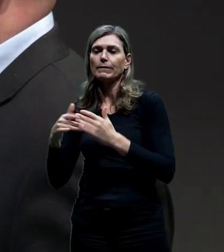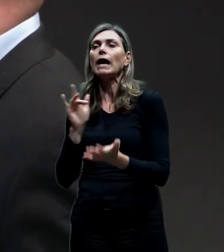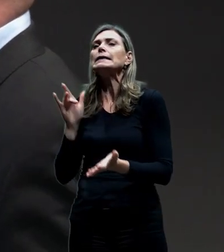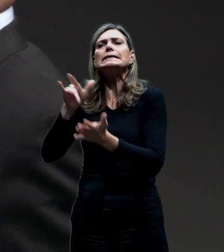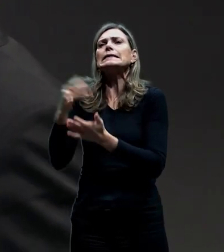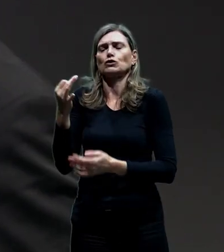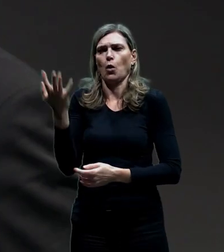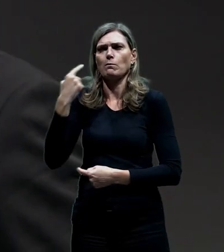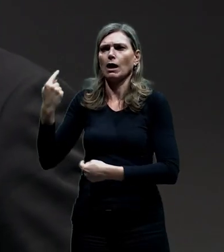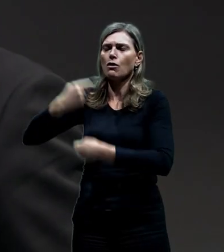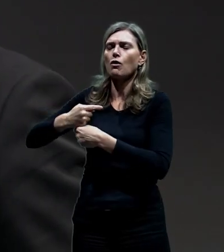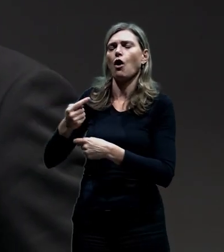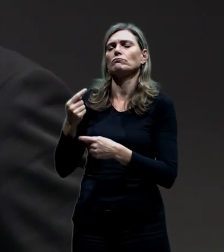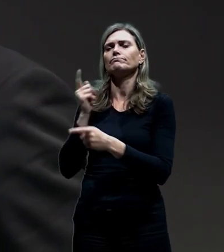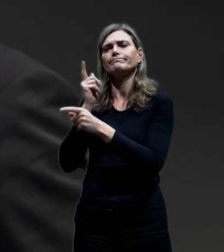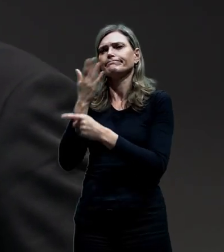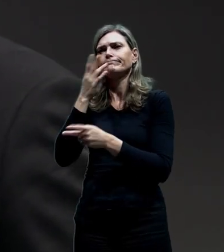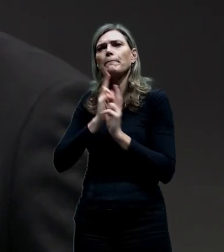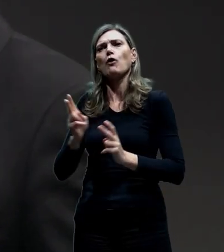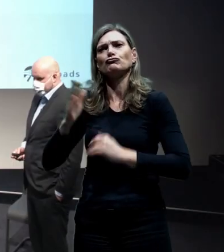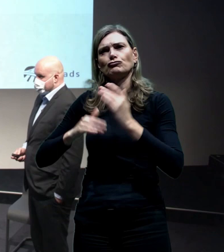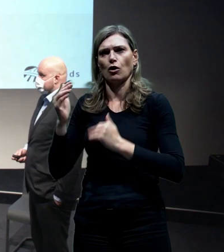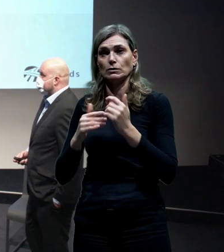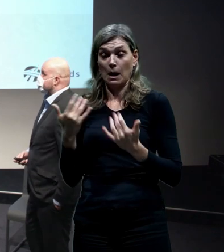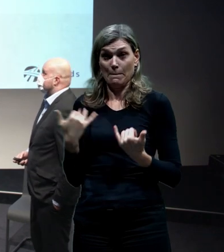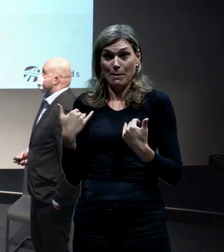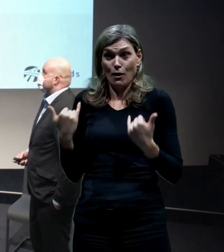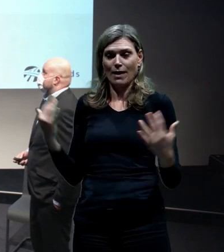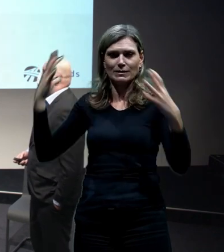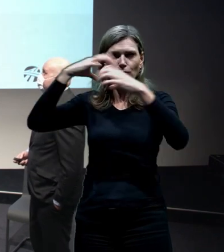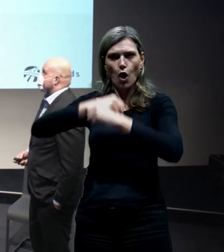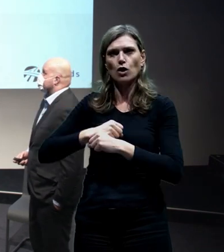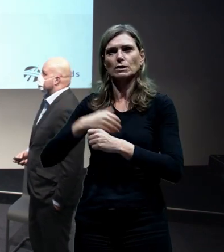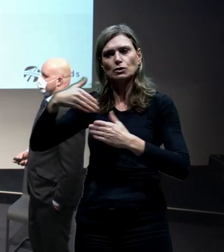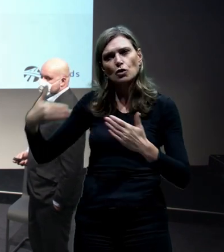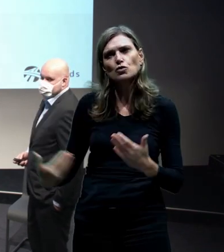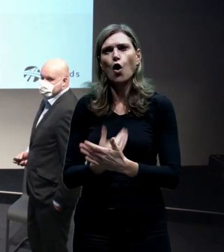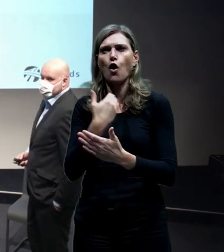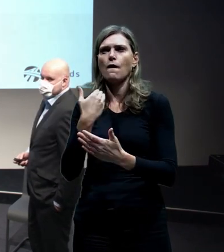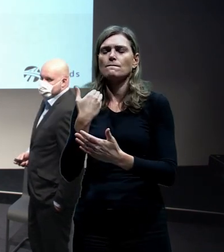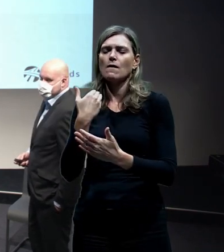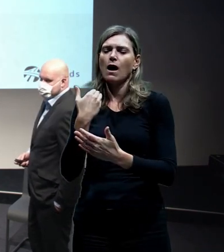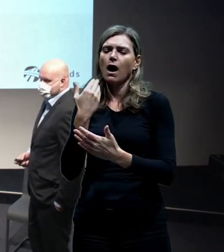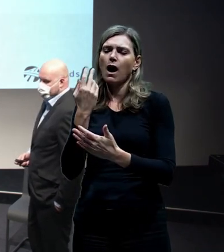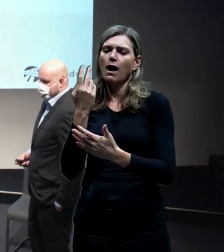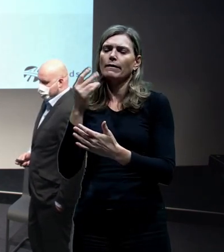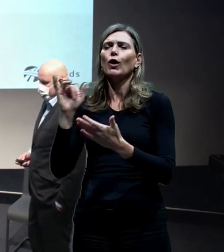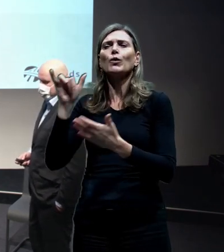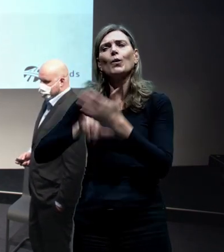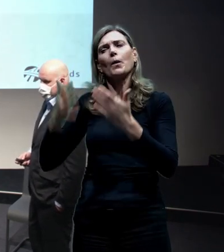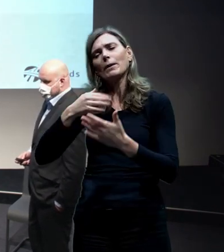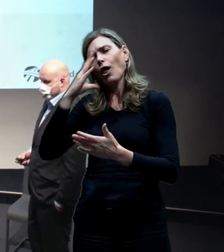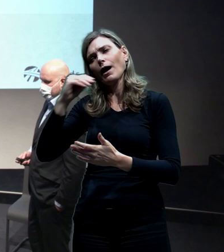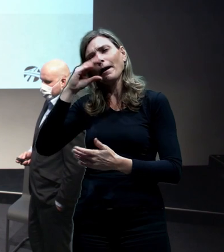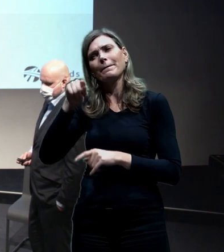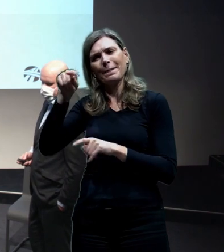té studie. Já jsem ještě dneska v noci si projížděl záznamy tohoto pořadu na YouTube, zejména tu